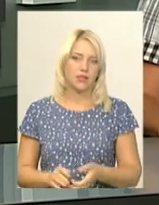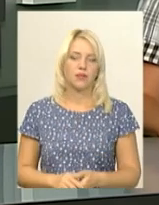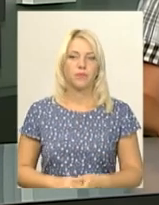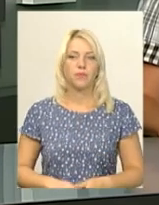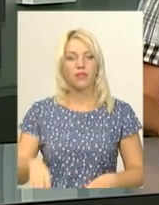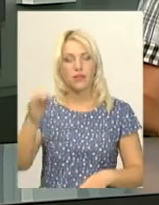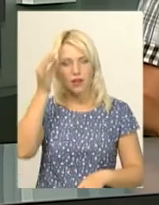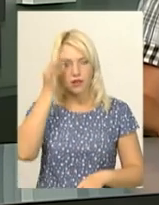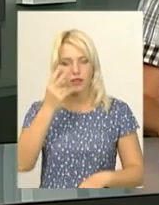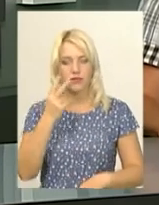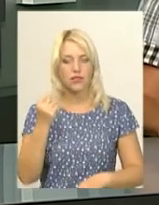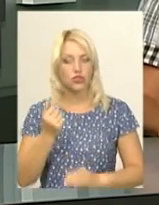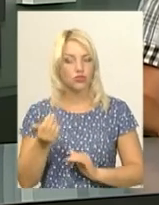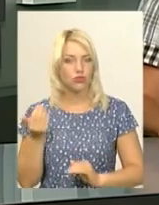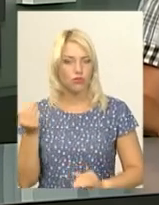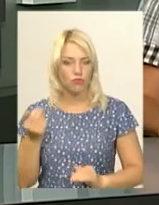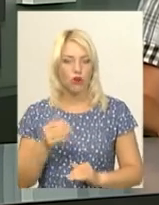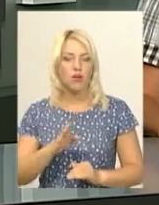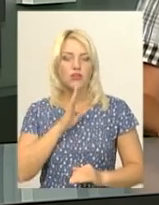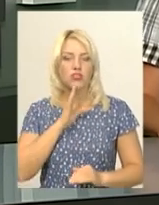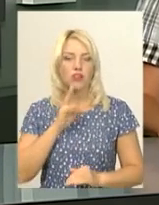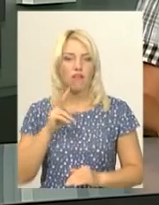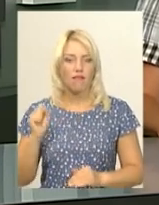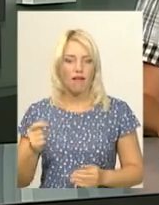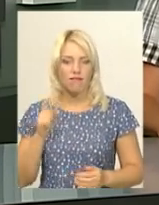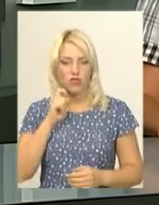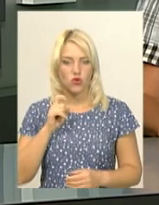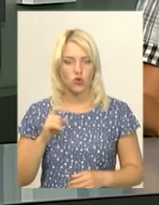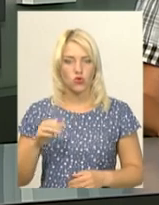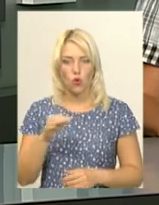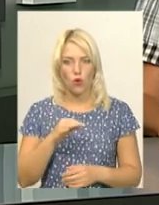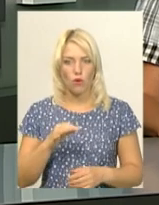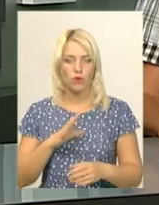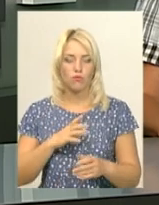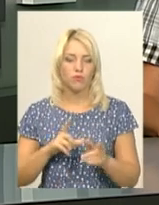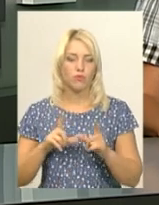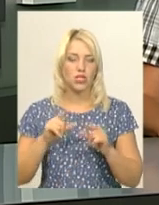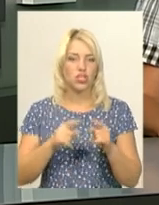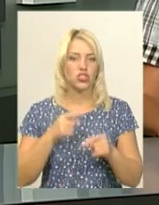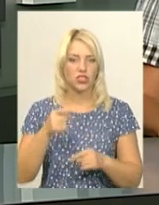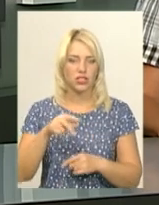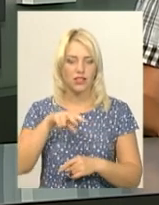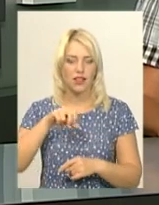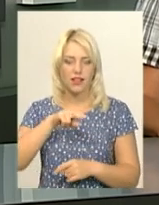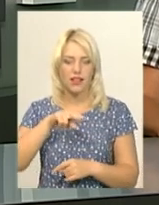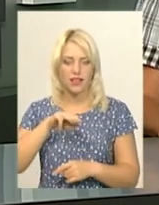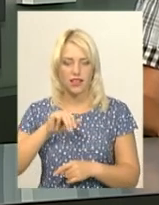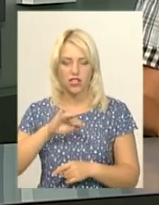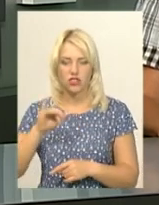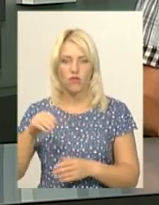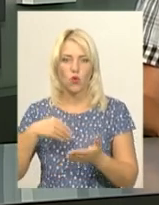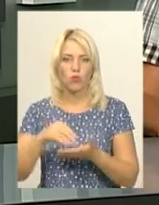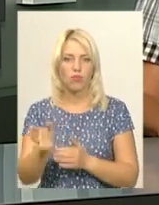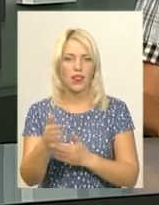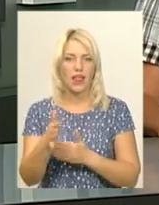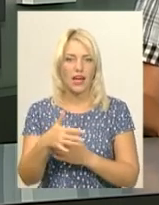Нагадаю, два тижні тому жителька Вінницької області проїжджала з родиною повзлетичів. На місцевому ринку купила в'ялену рибу і з